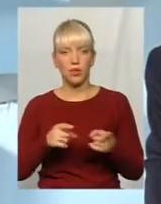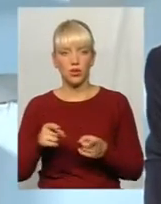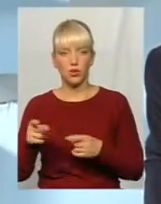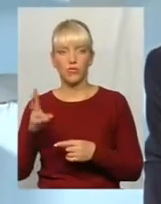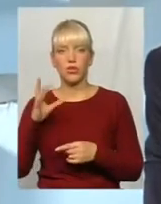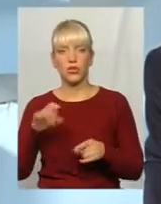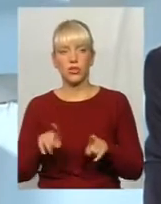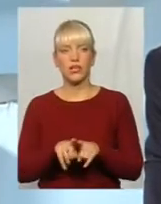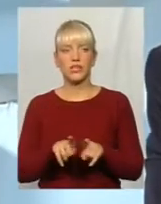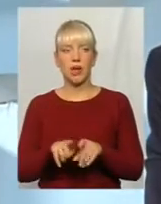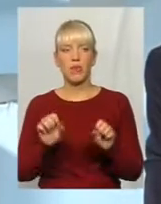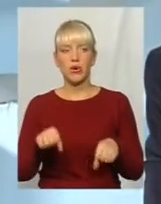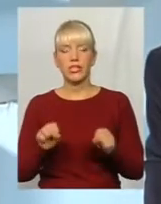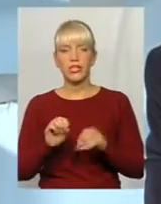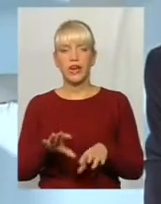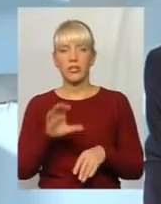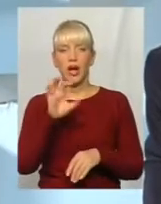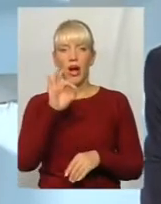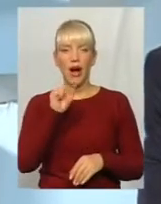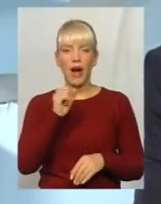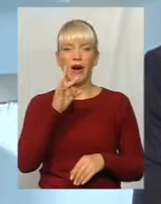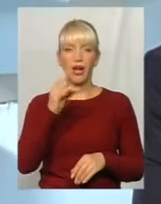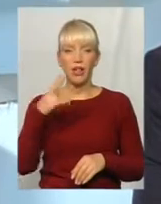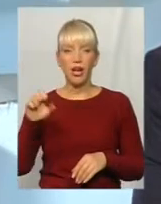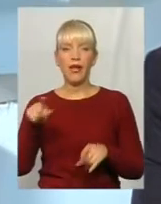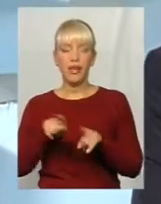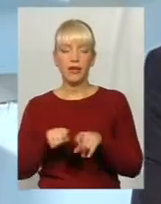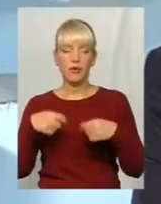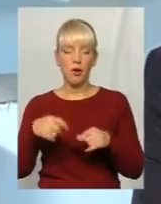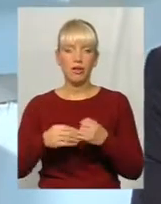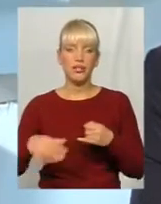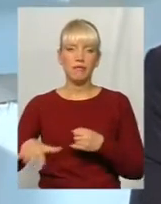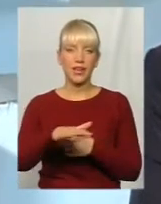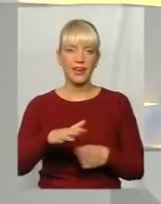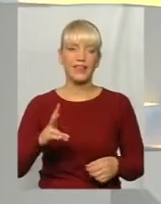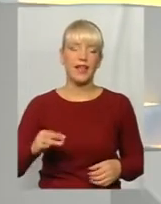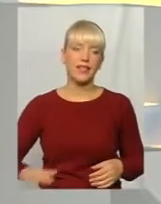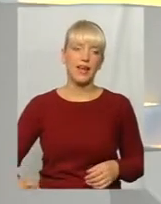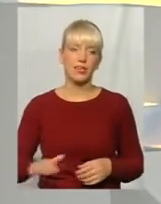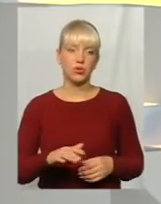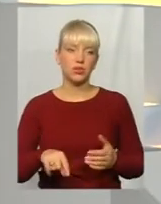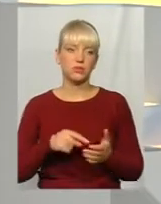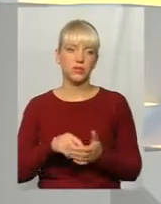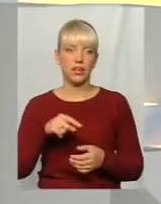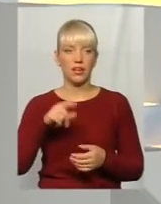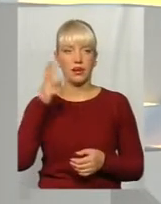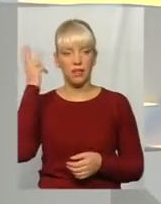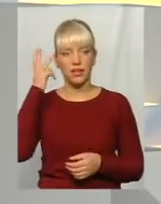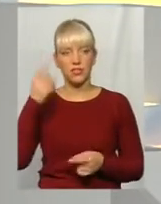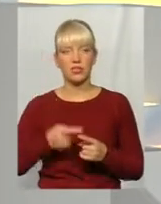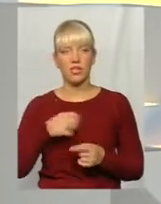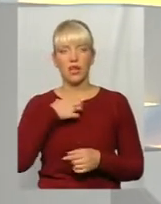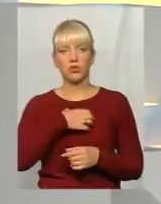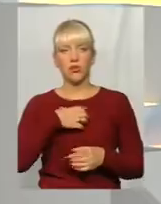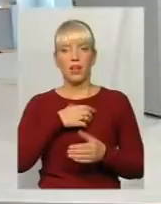можливий здача в оренду, також продаж землі на території міста Хмельницького. Це дуже актуальне питання, було б добре, якби